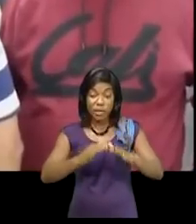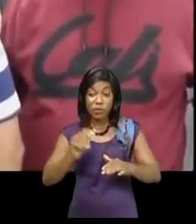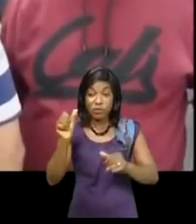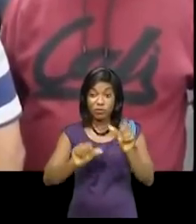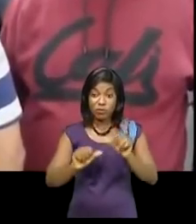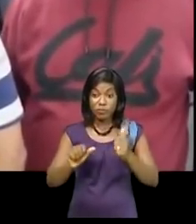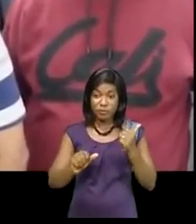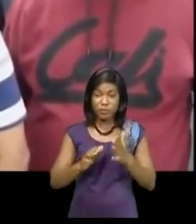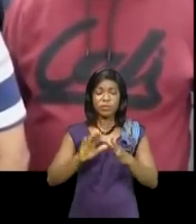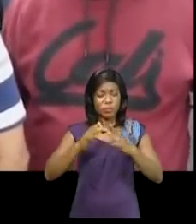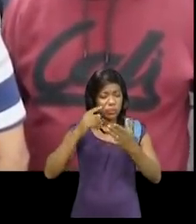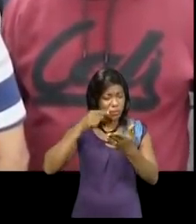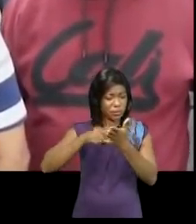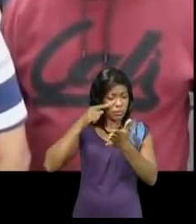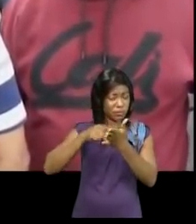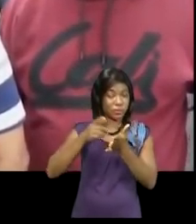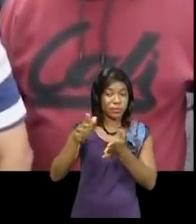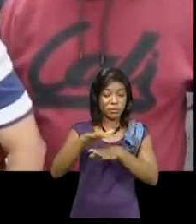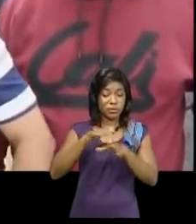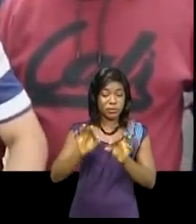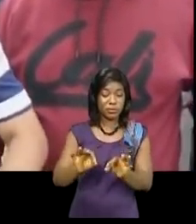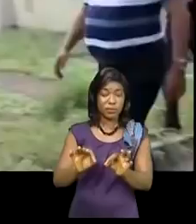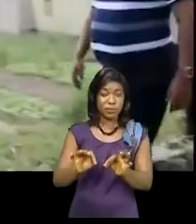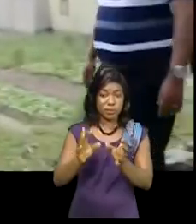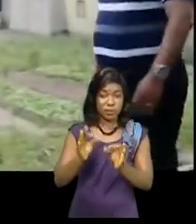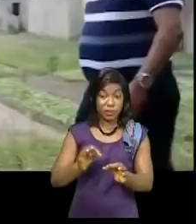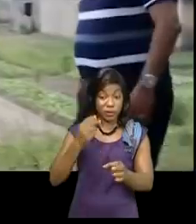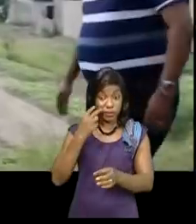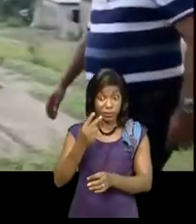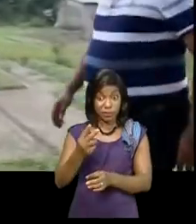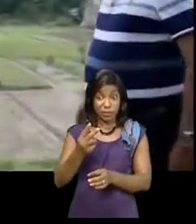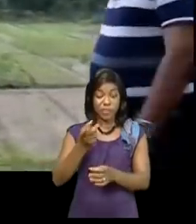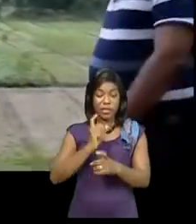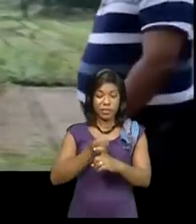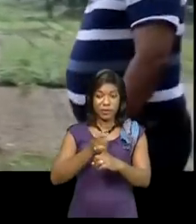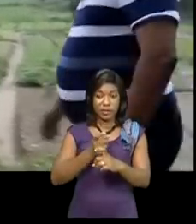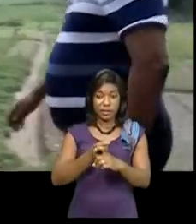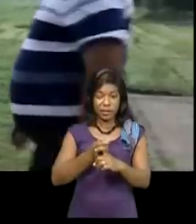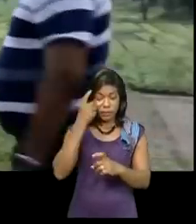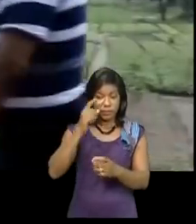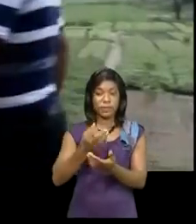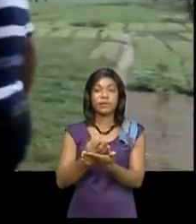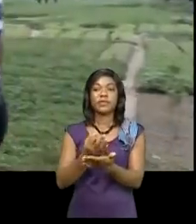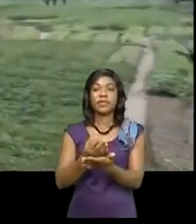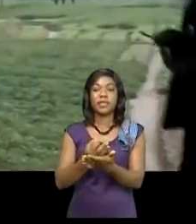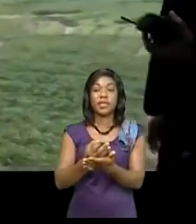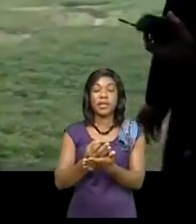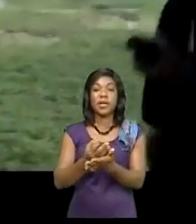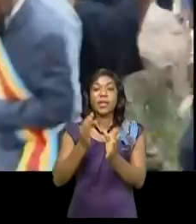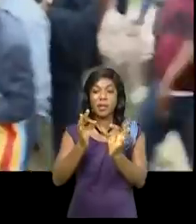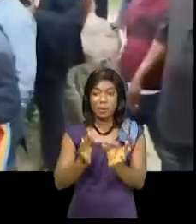Il y a tous ces aspects que nous venons de constater sur terrain. Nous étions d'abord venus voir les difficultés à caractère financier, nous allons nous y employer.